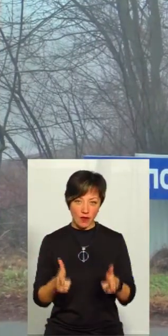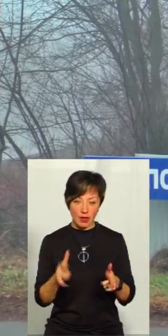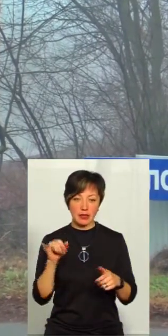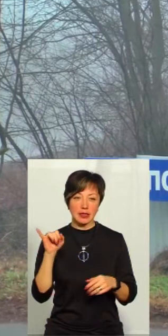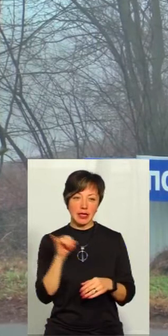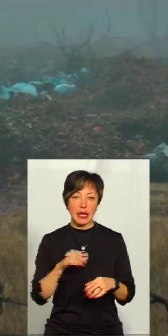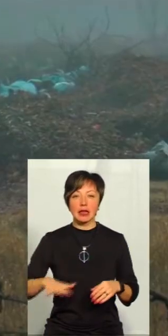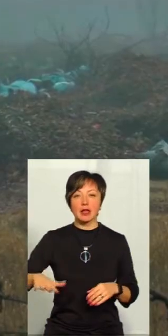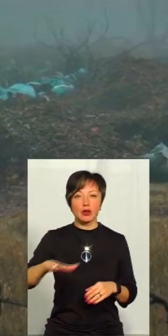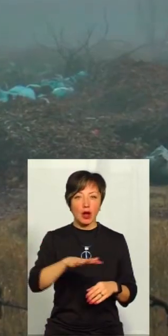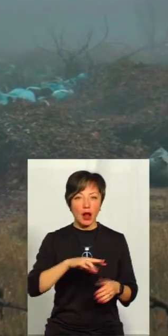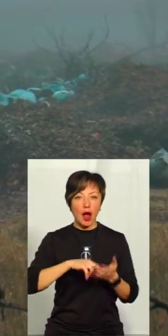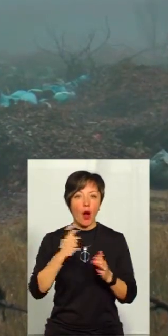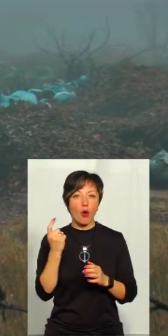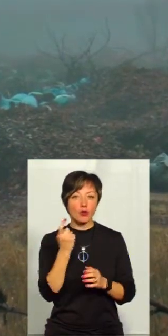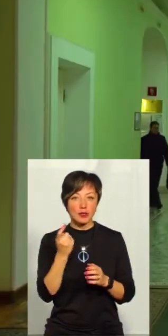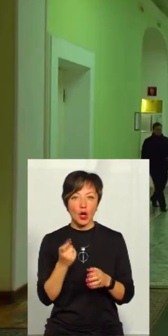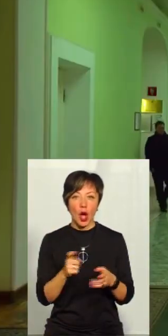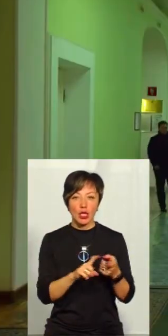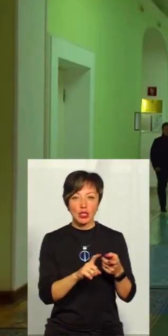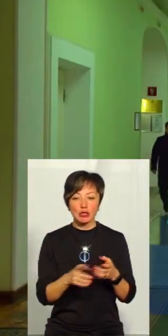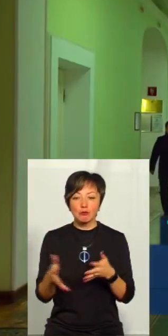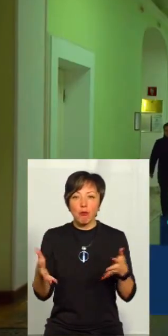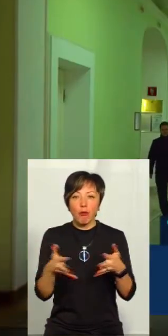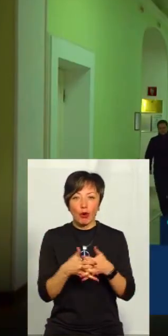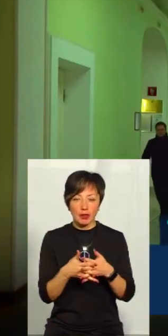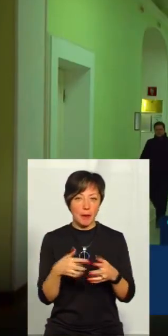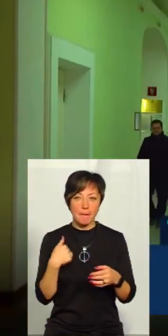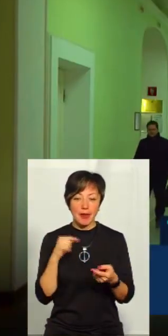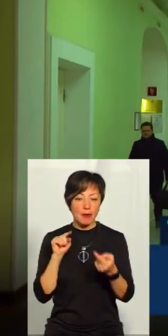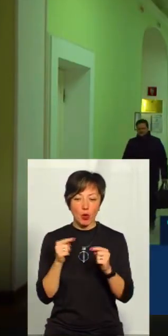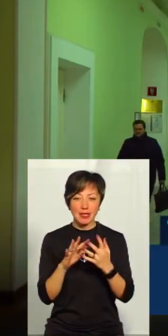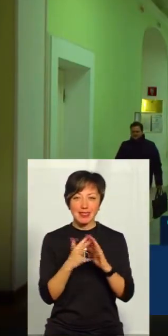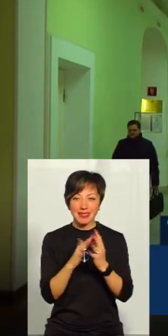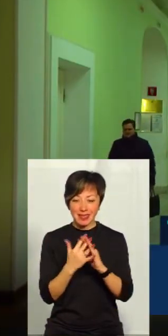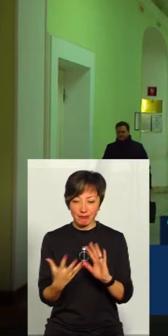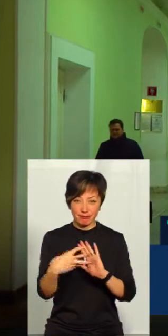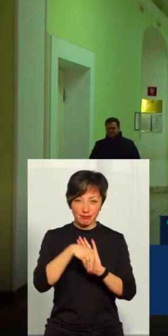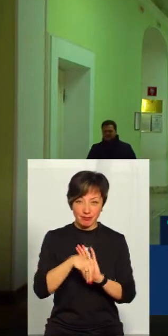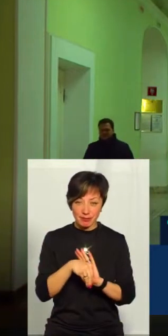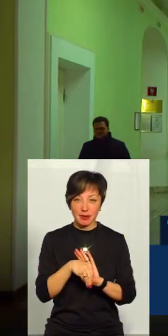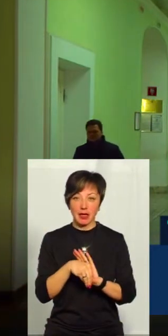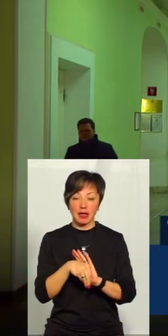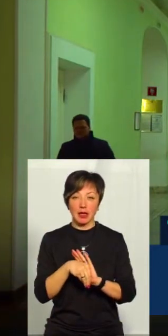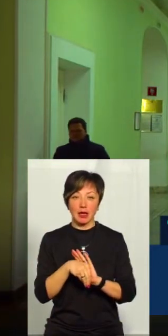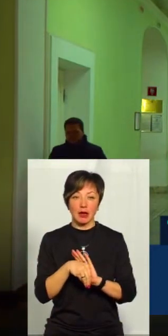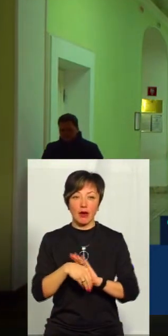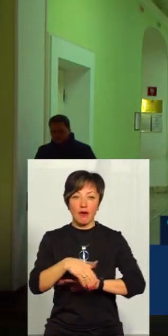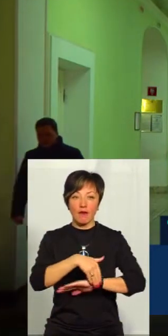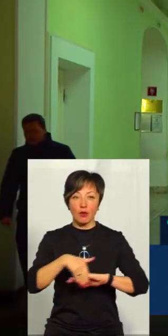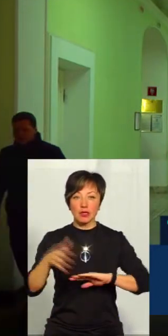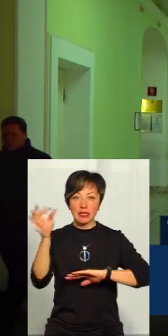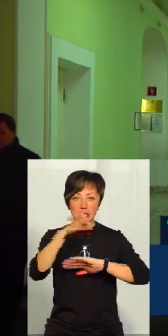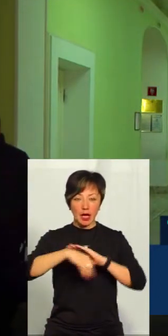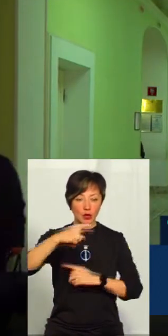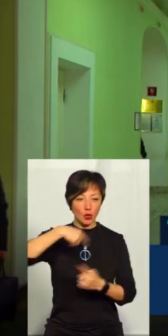територіально-економічної спорідненості. Ми не проти приєднання сіл, які знаходяться на так званій вулиці Західна